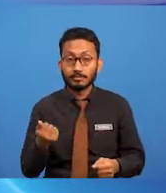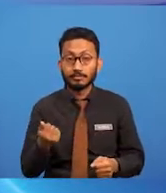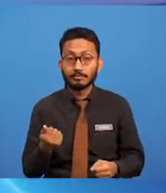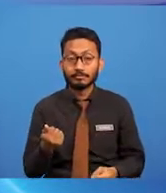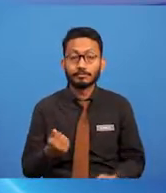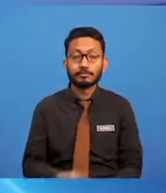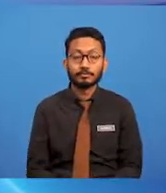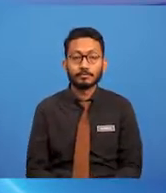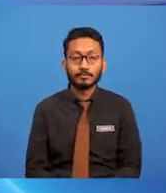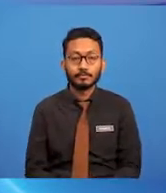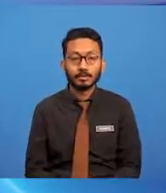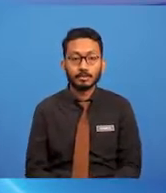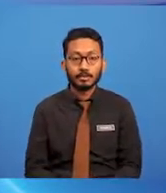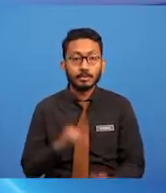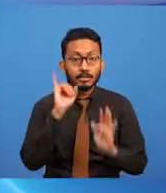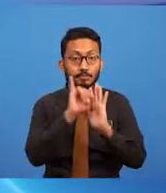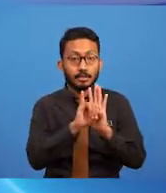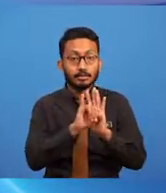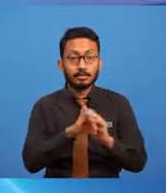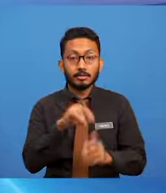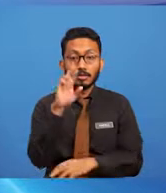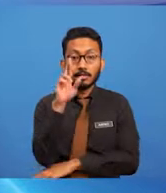raster dan imej vector.